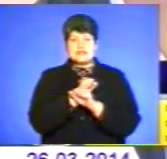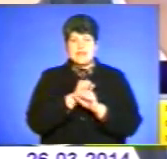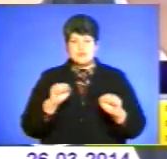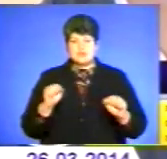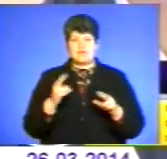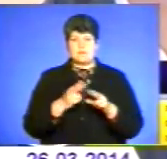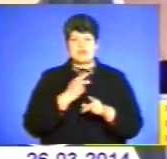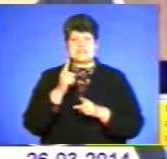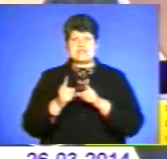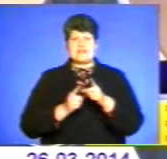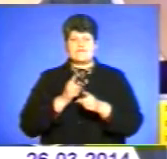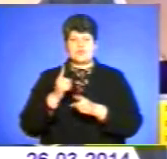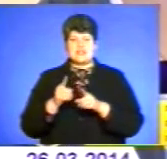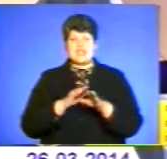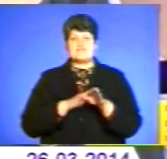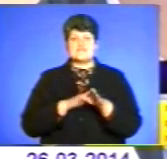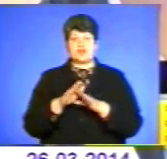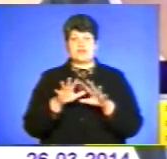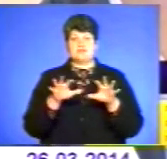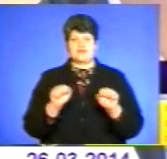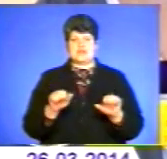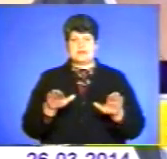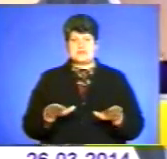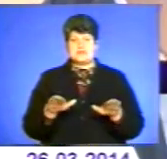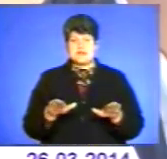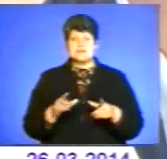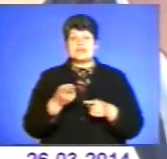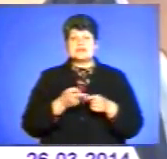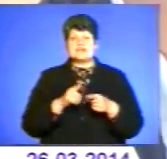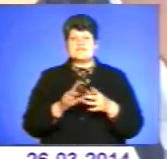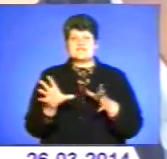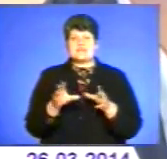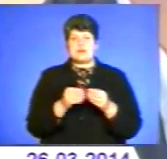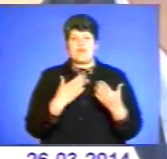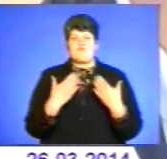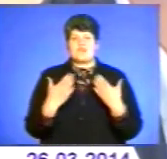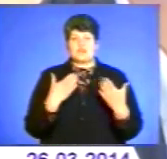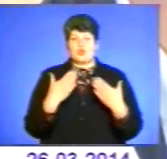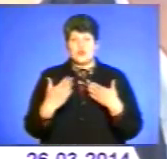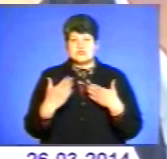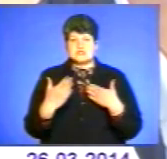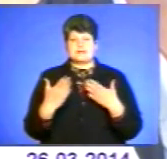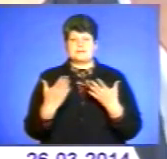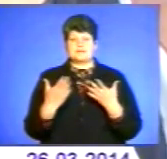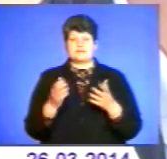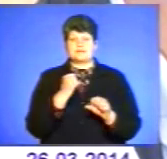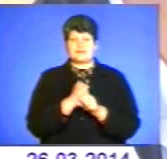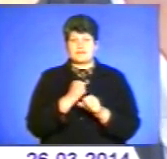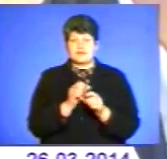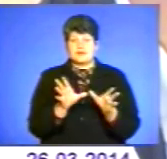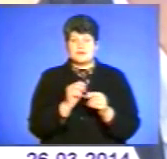без реформування виконавчої влади місцевої. Тобто взаємовідносини місцевого самоврядування і